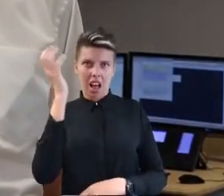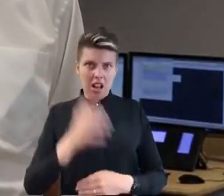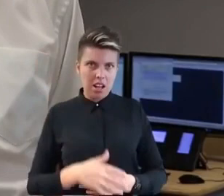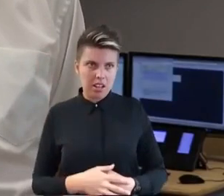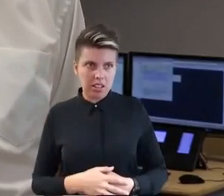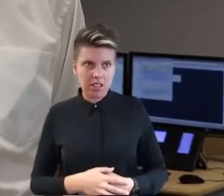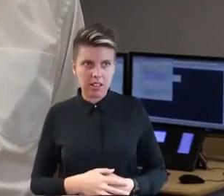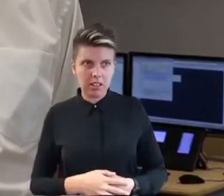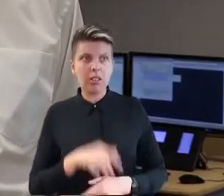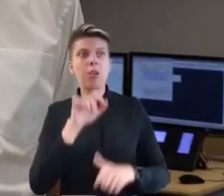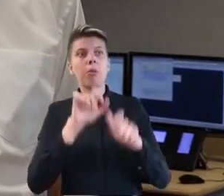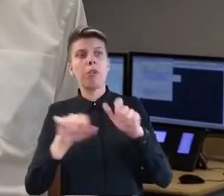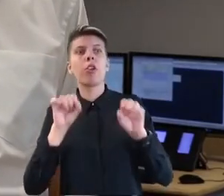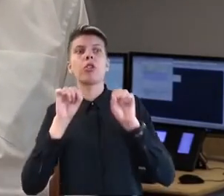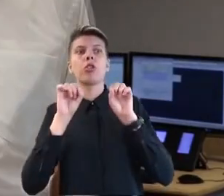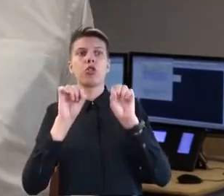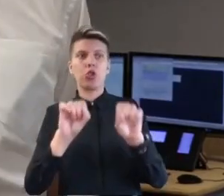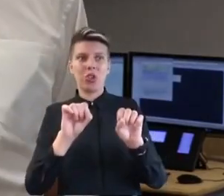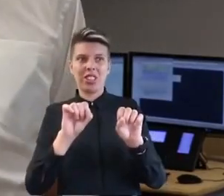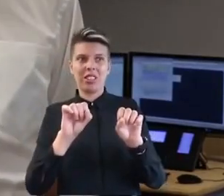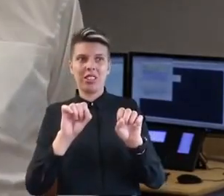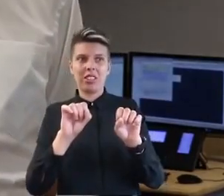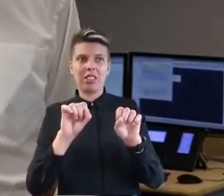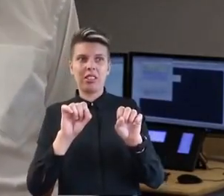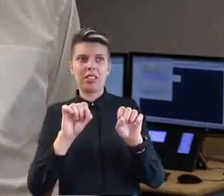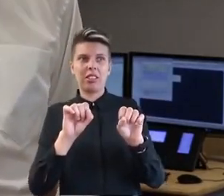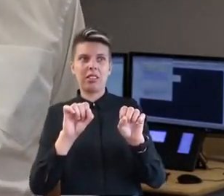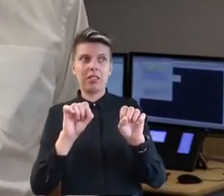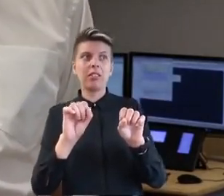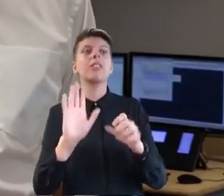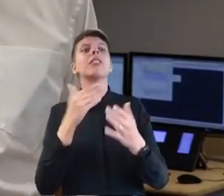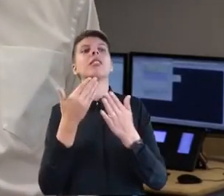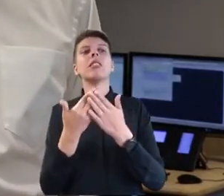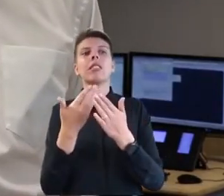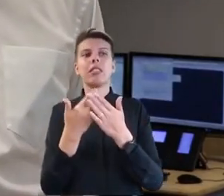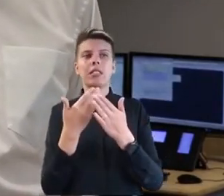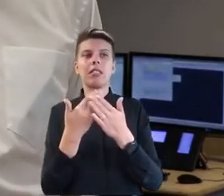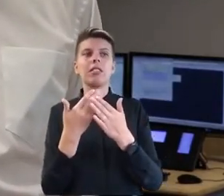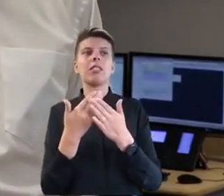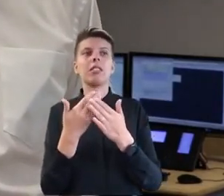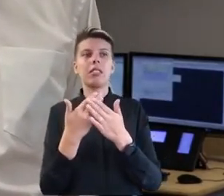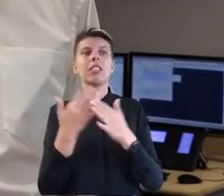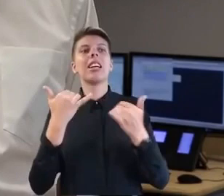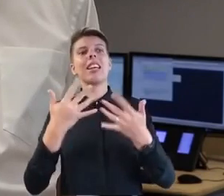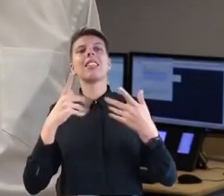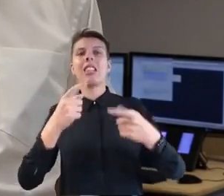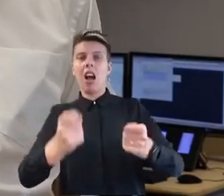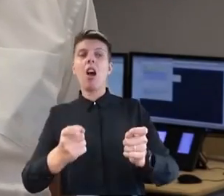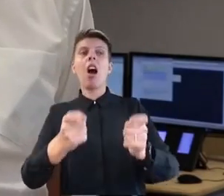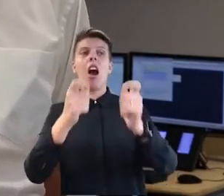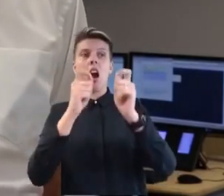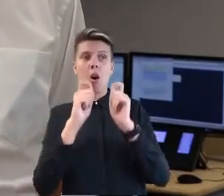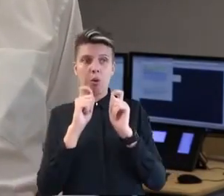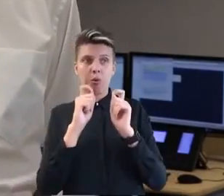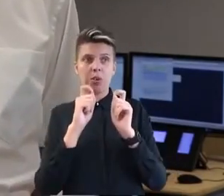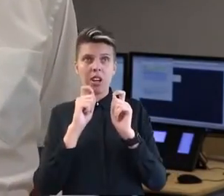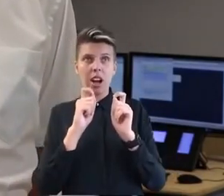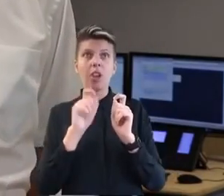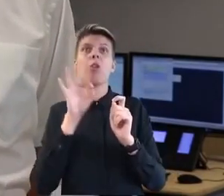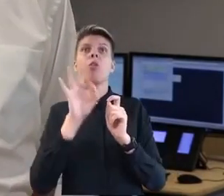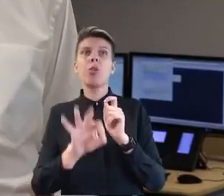Bundesamt für Bevölkerungsschutz betrieben wird. Das Haus und damit auch die Warnzentrale haben den Auftrag, vor dem besonderen Gefahren im